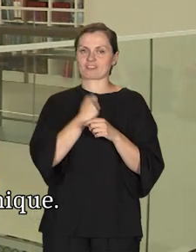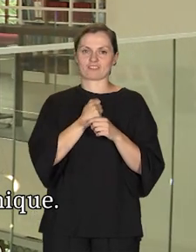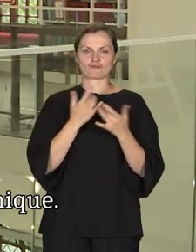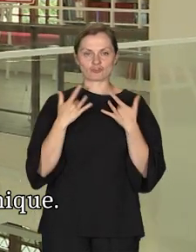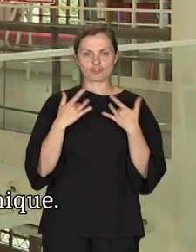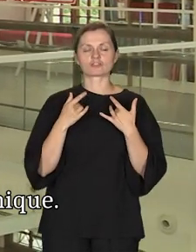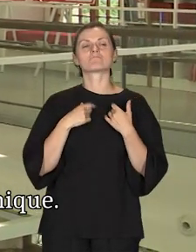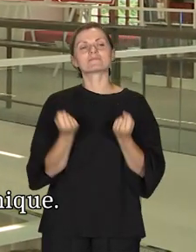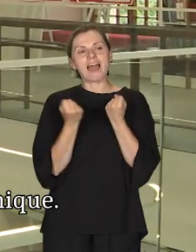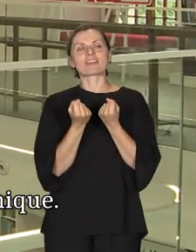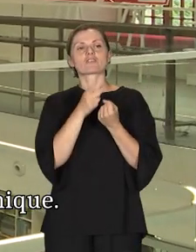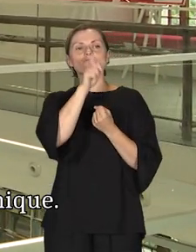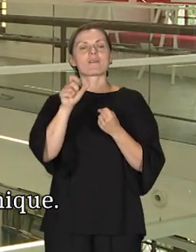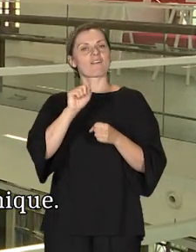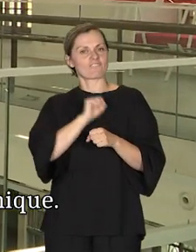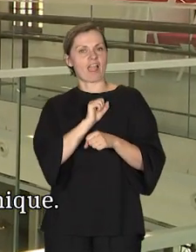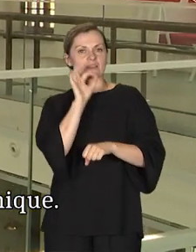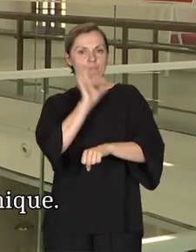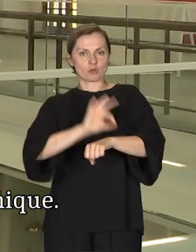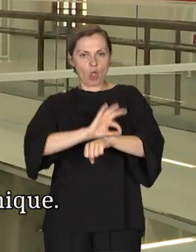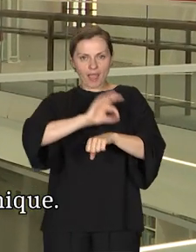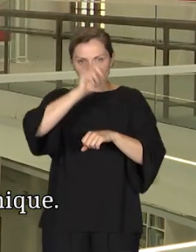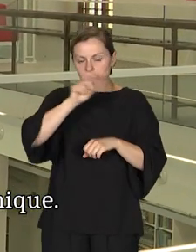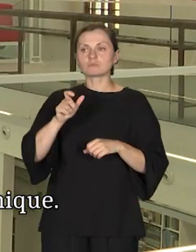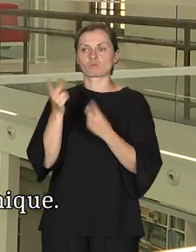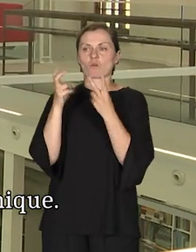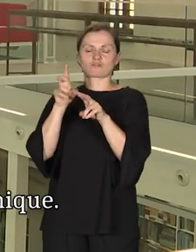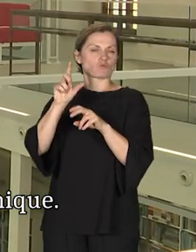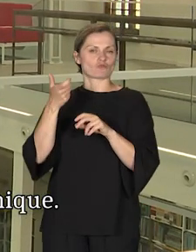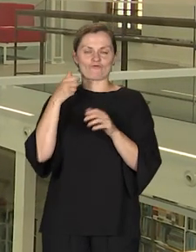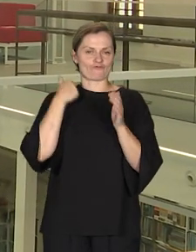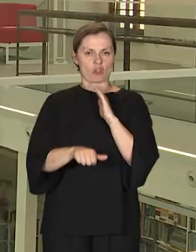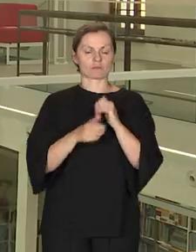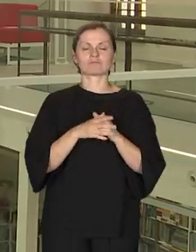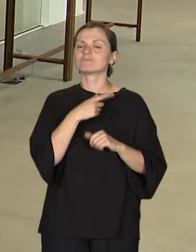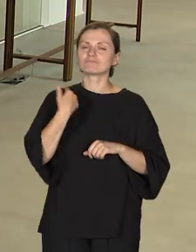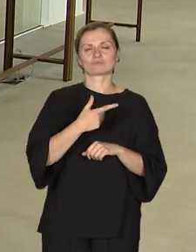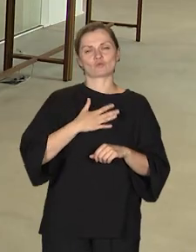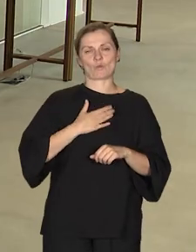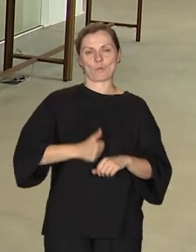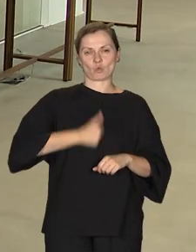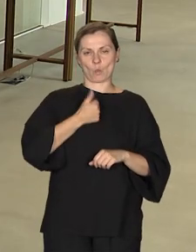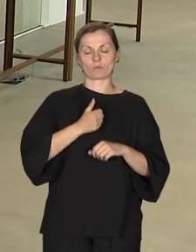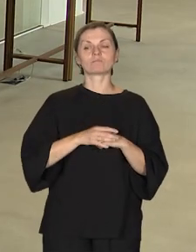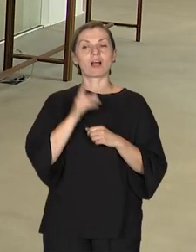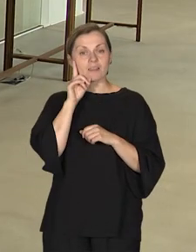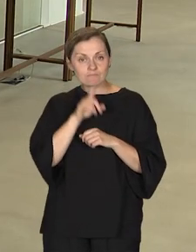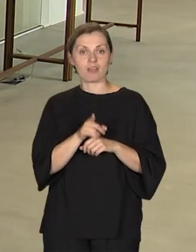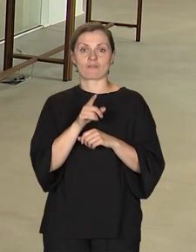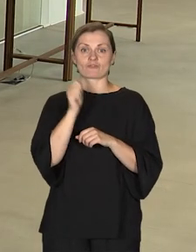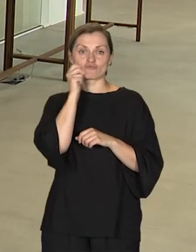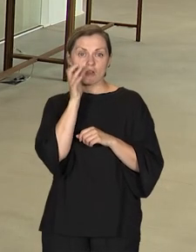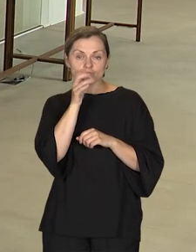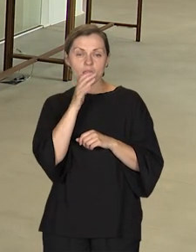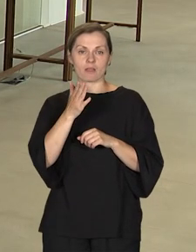Zaangażowaliśmy, uważam, bardzo fajnych projektantów i powstało coś naprawdę wyjątkowego, z czego jesteśmy dumni. A potwierdza to, że